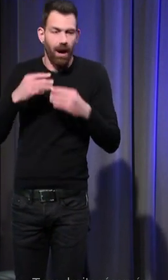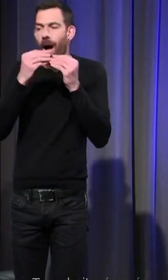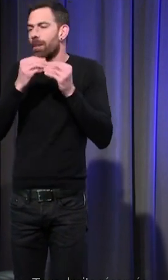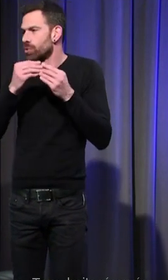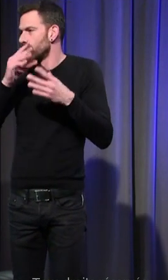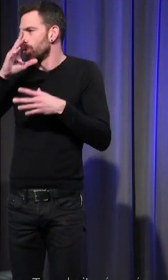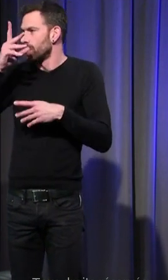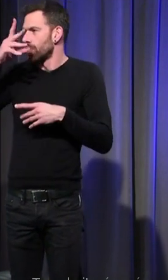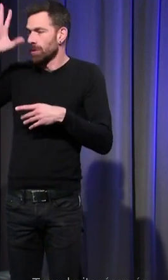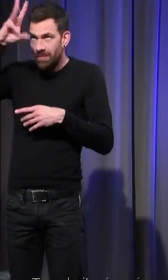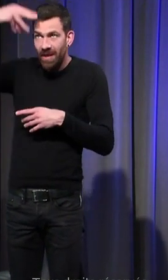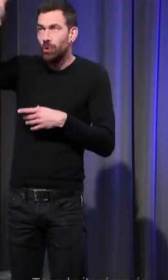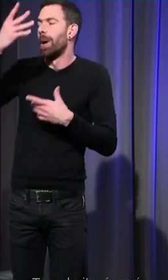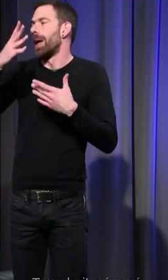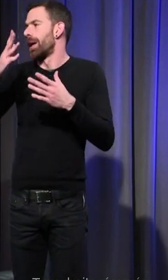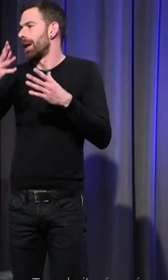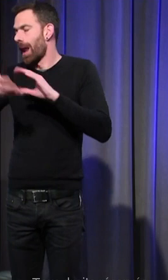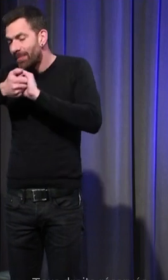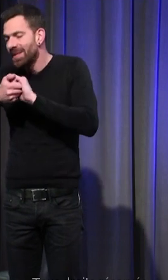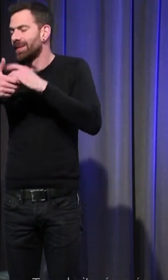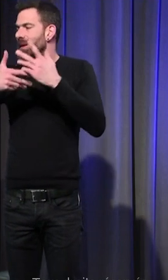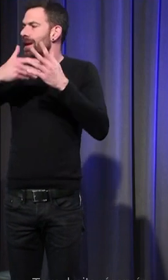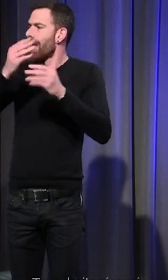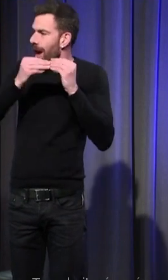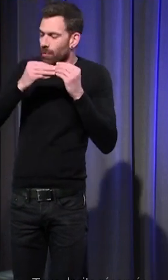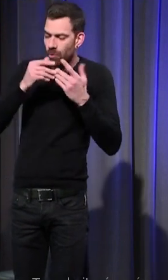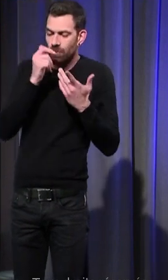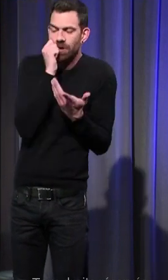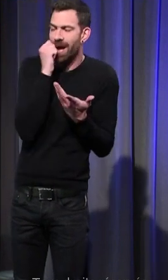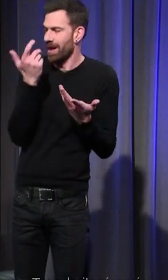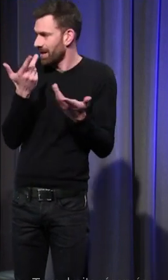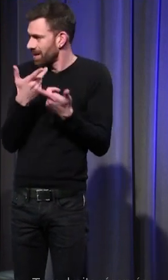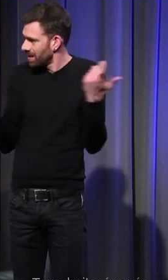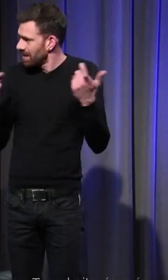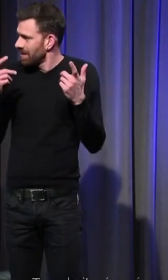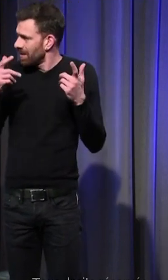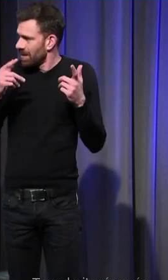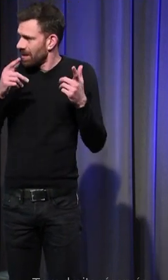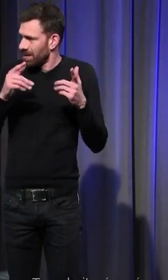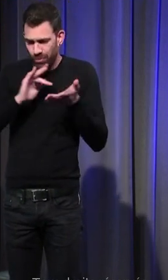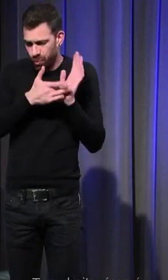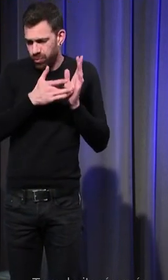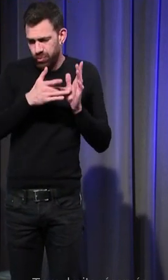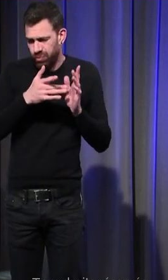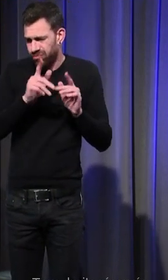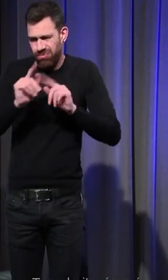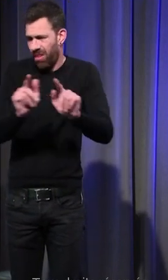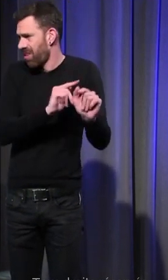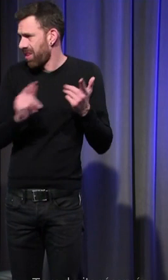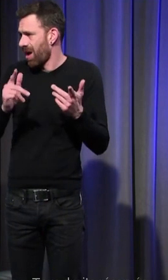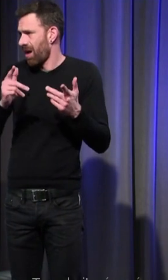'amitié la dilection mais oui oui tout est déclinable en termes d'amour et de haine au Moyen-Âge quand